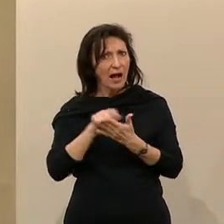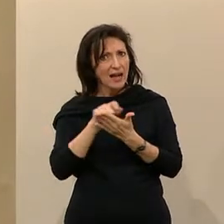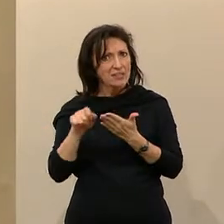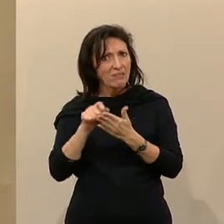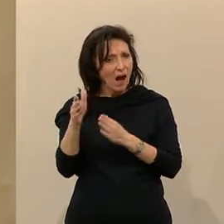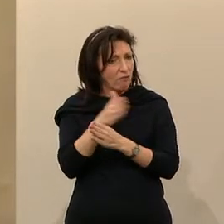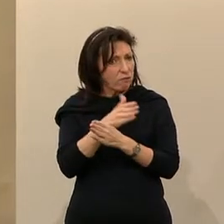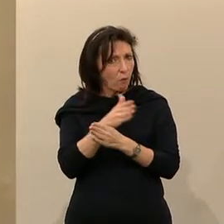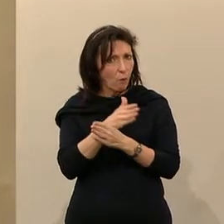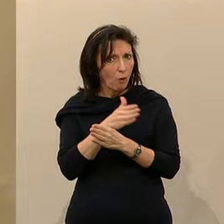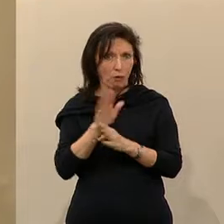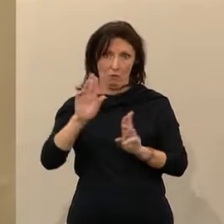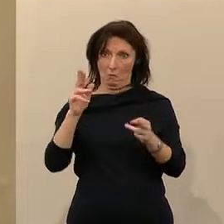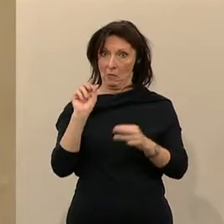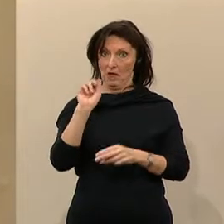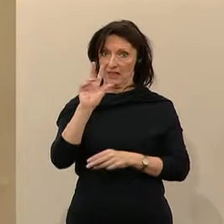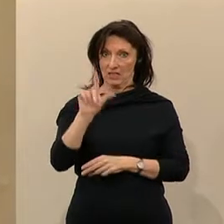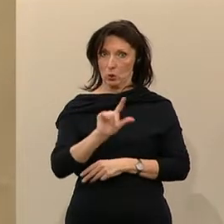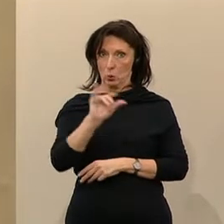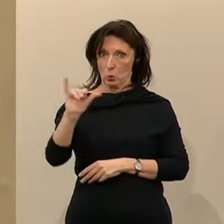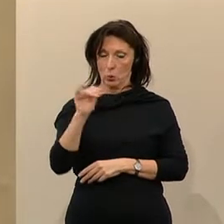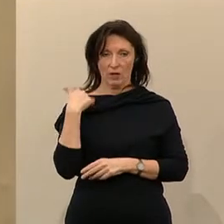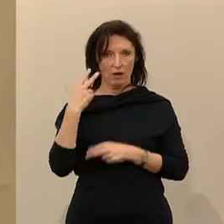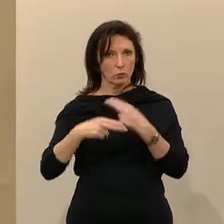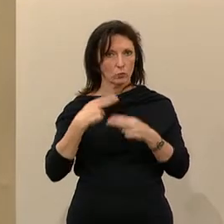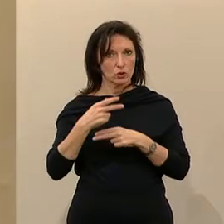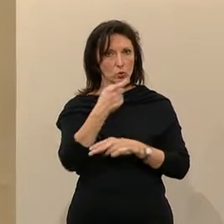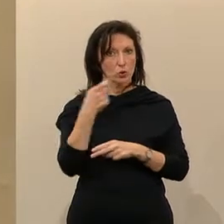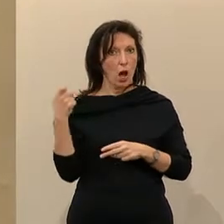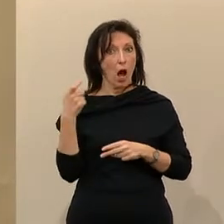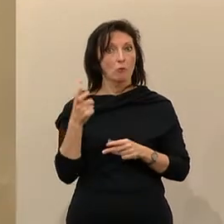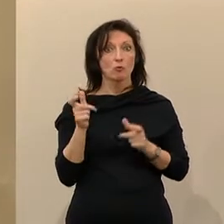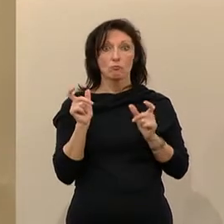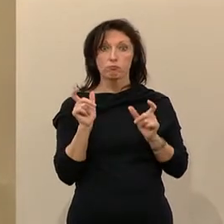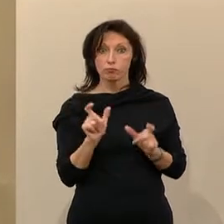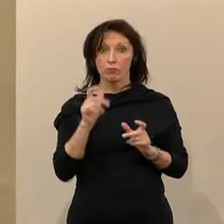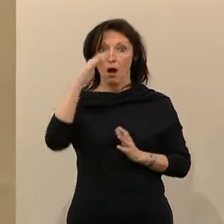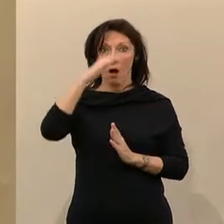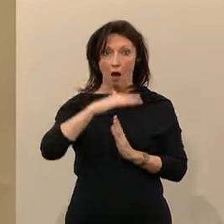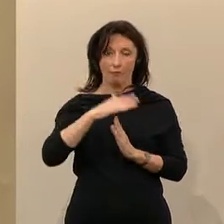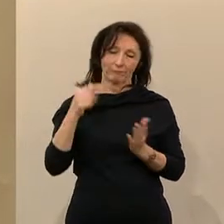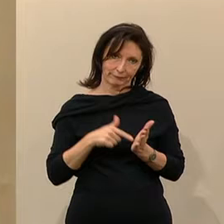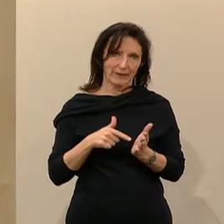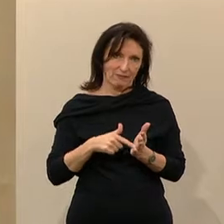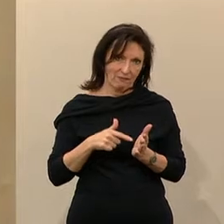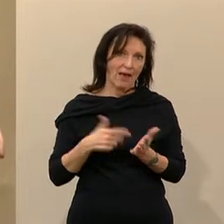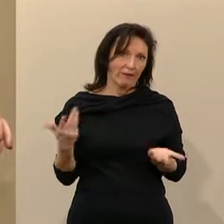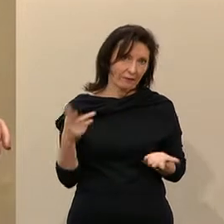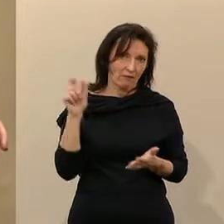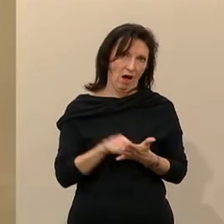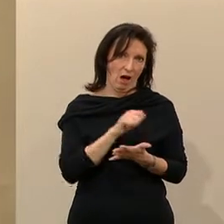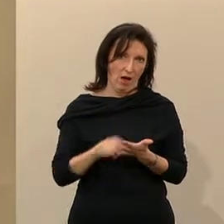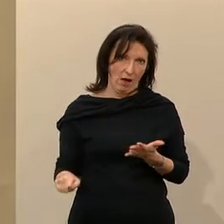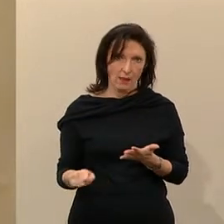ja mit 13. Juli dieser Untersuchungsausschuss gestoppt wurde aufgrund der anstehenden Nationalratswahl. Ja, als